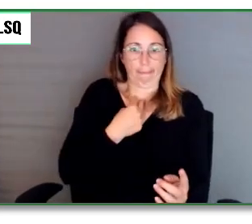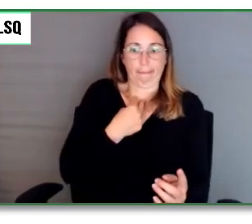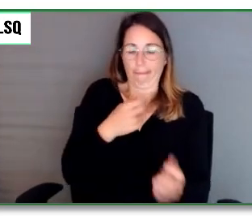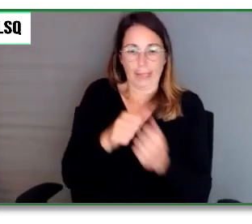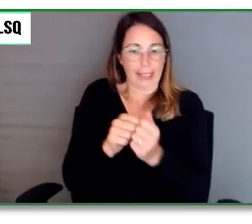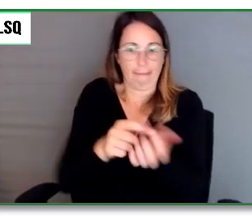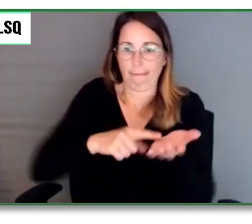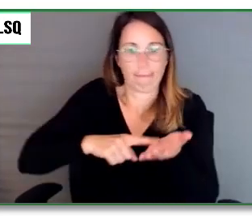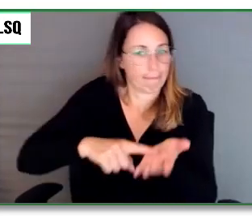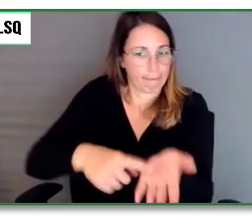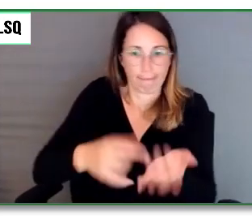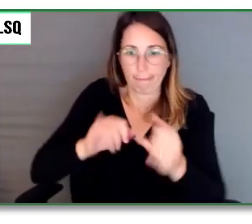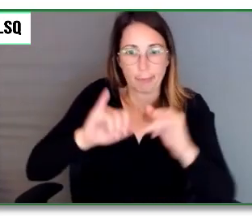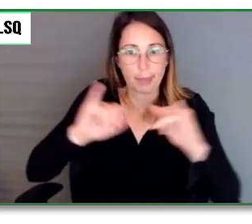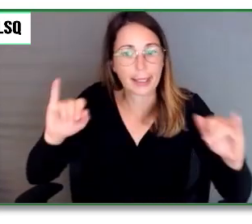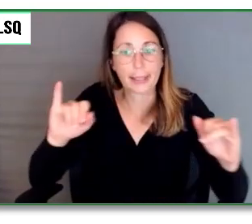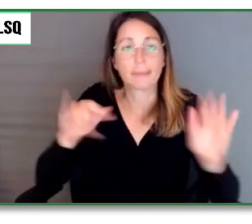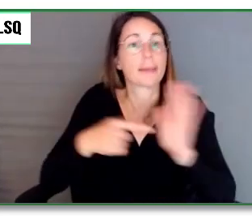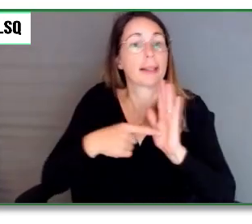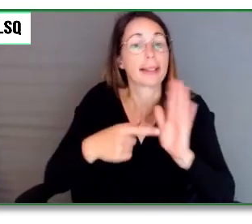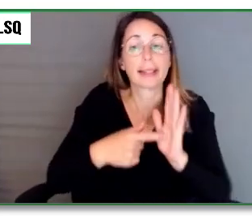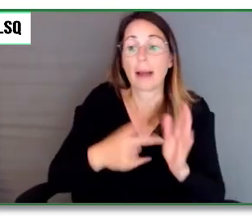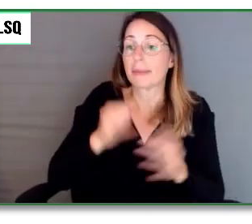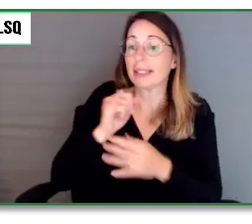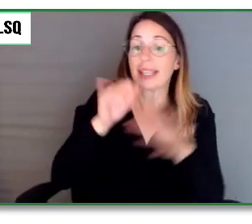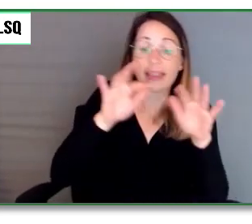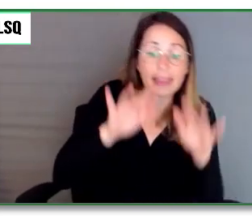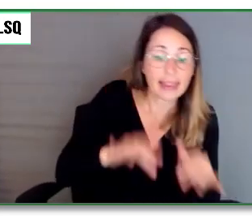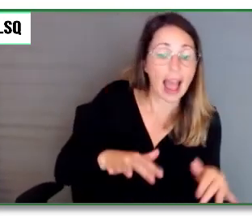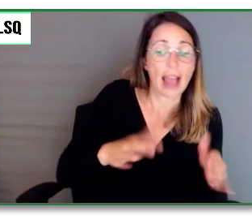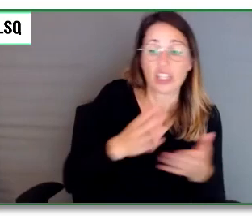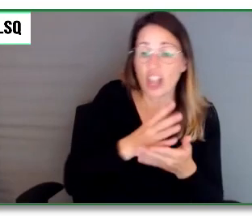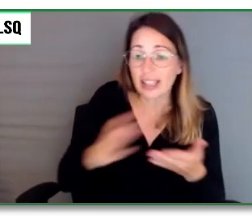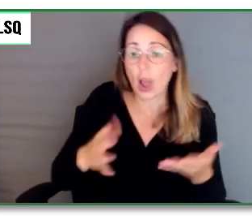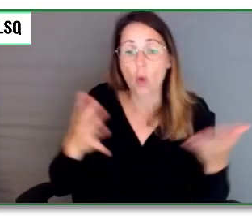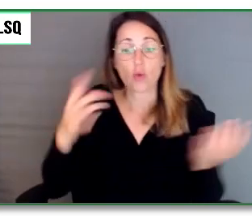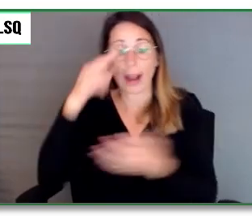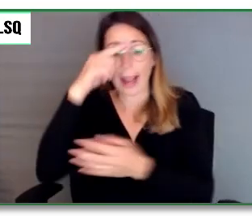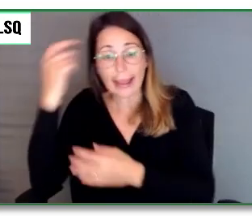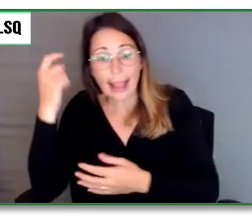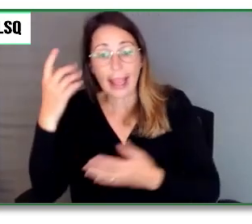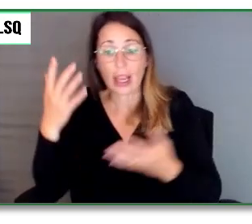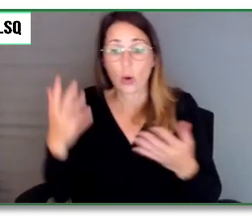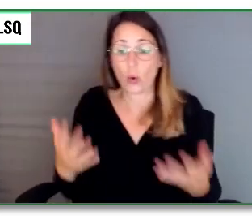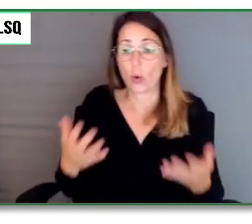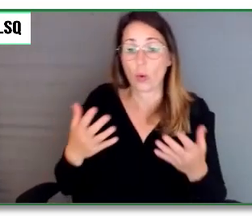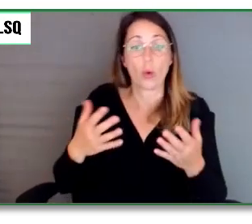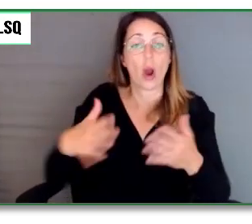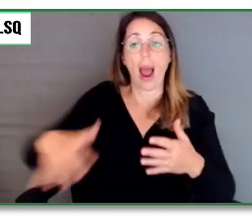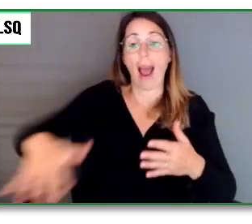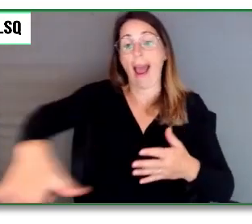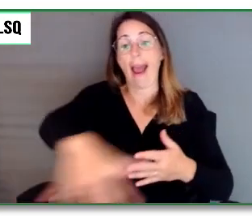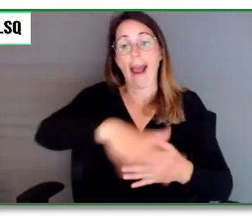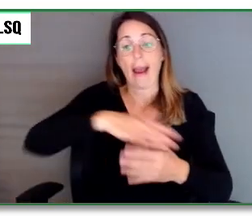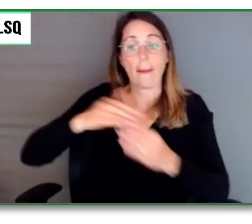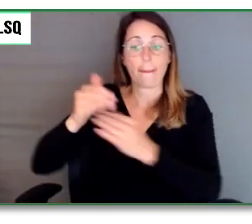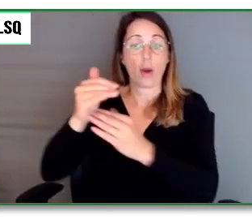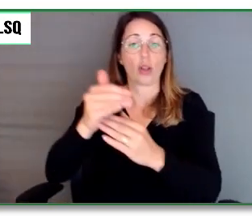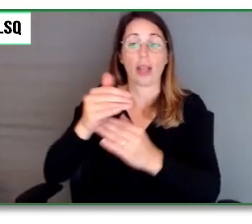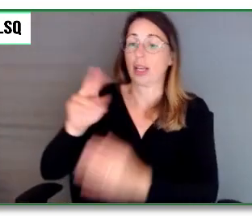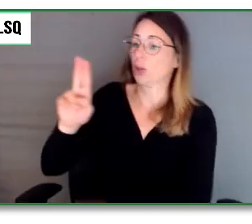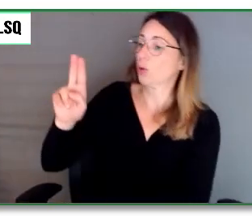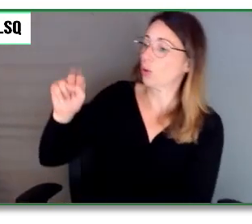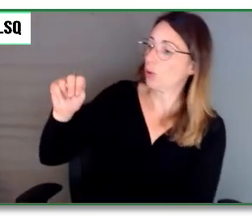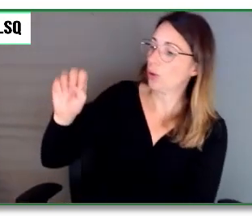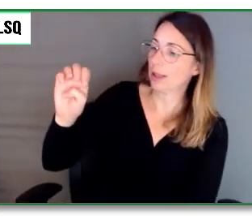ou parce que c'est une aire protégée par l'UNOSCO ou que ce soit une aire protégée